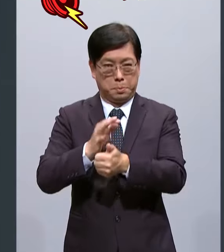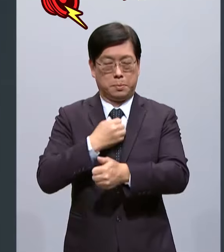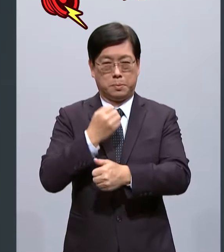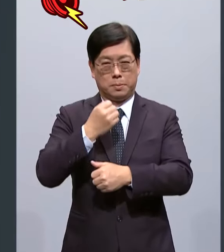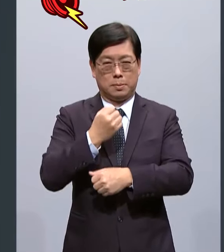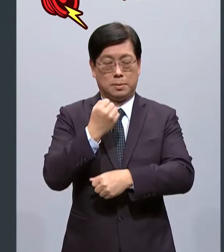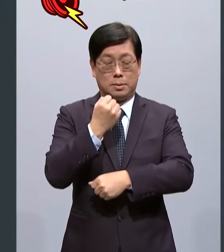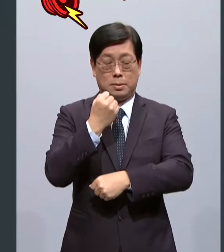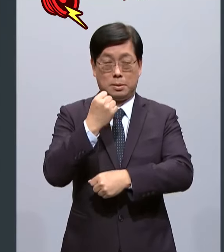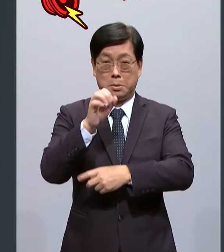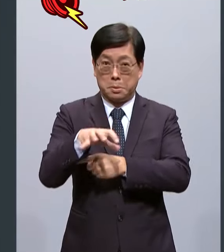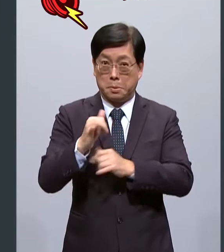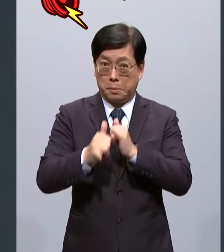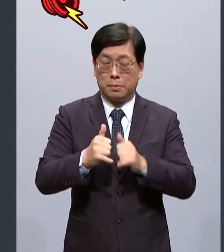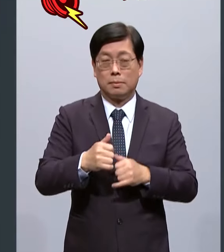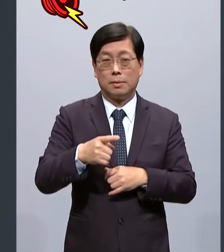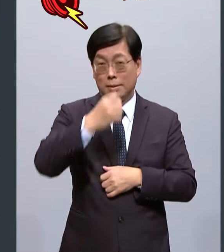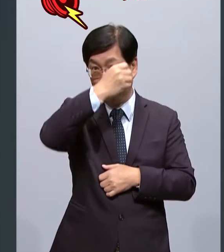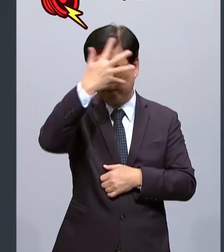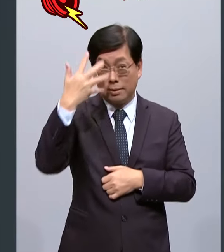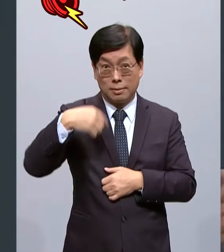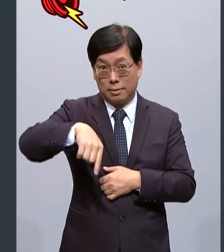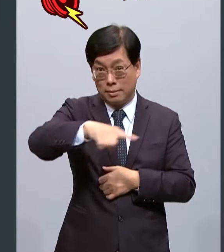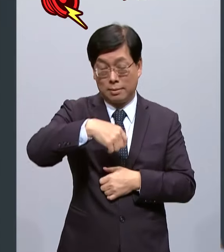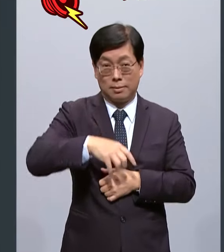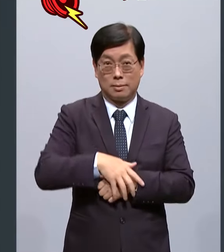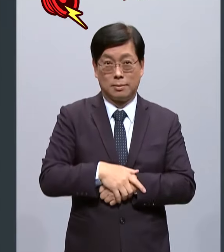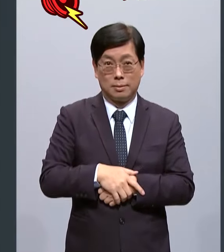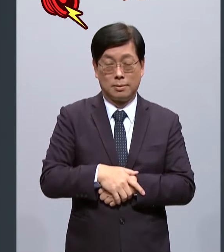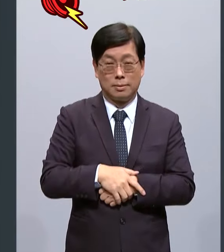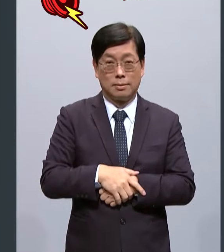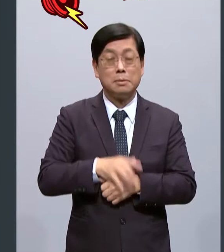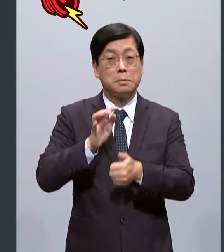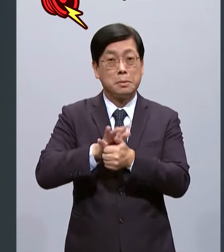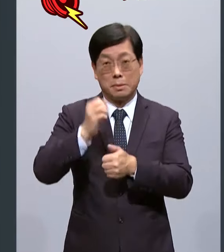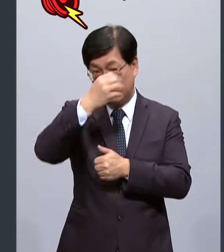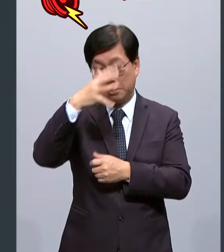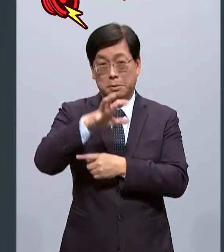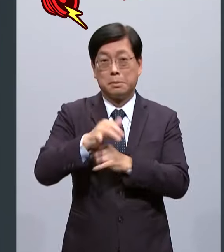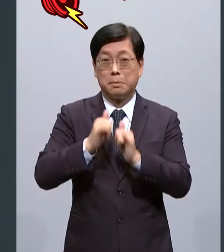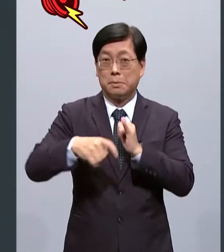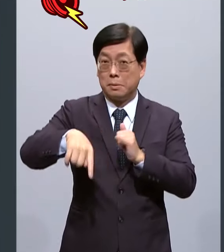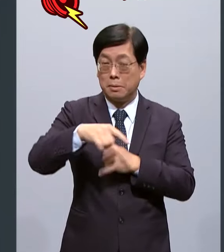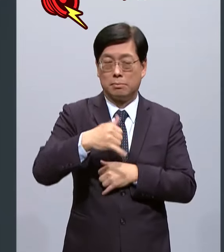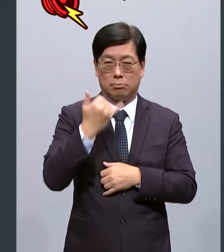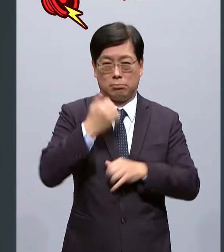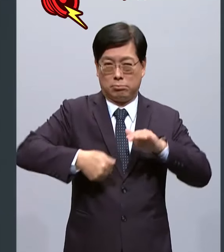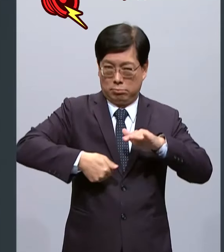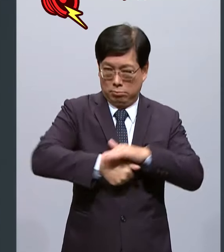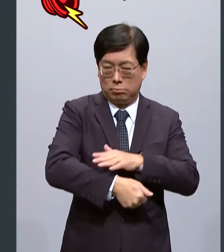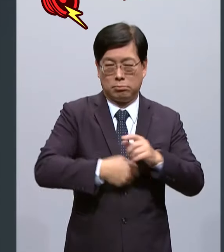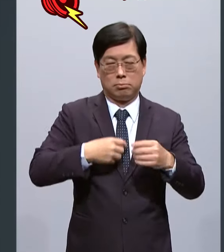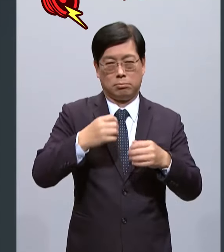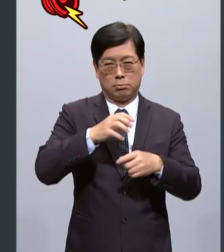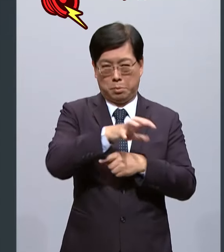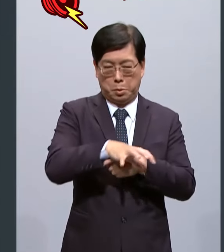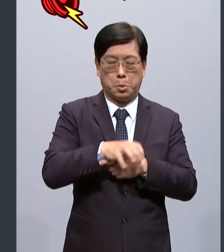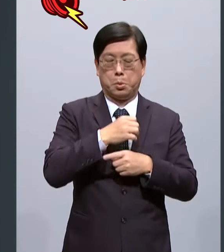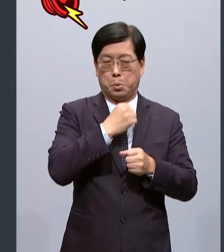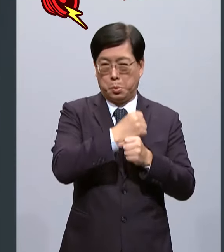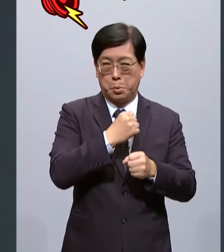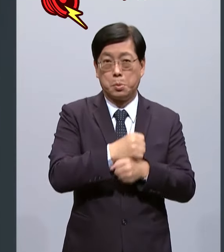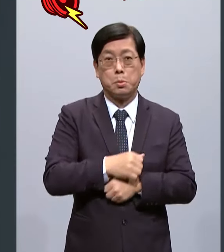工让年轻的农民可以进到农业这个领域来